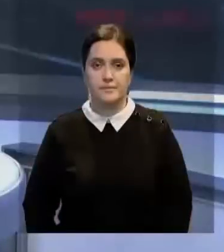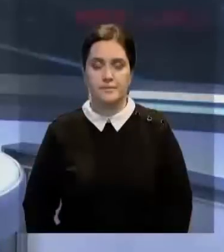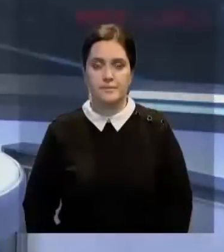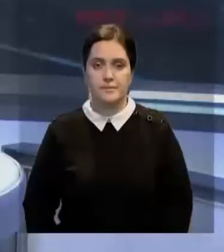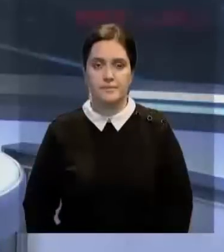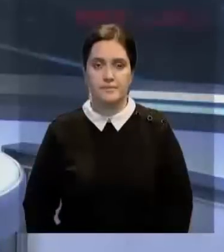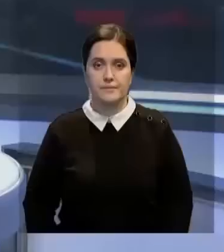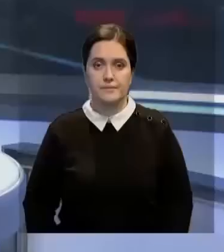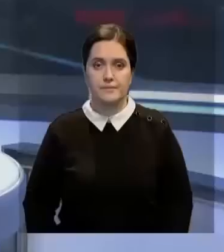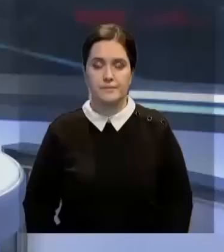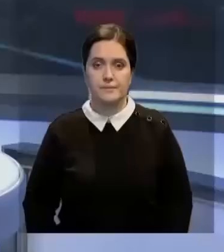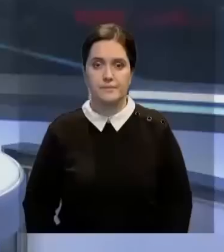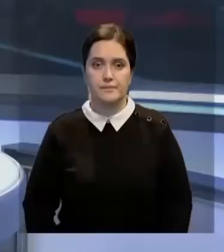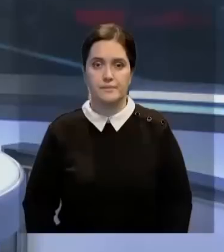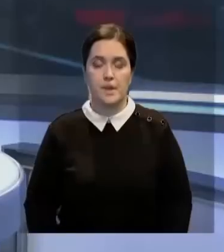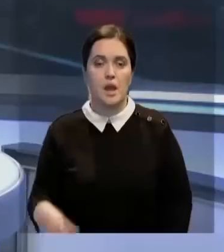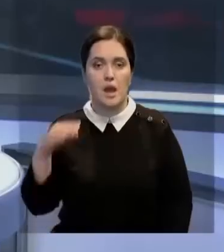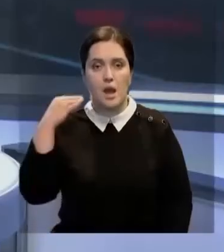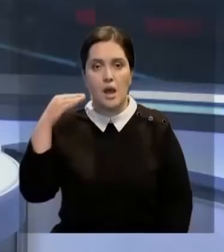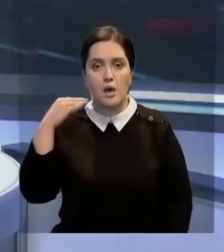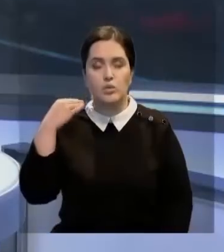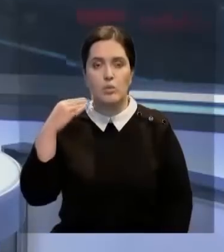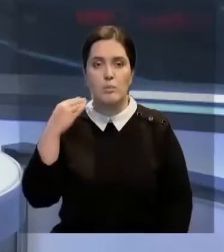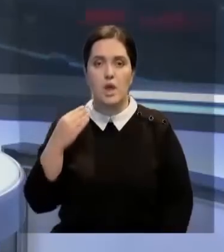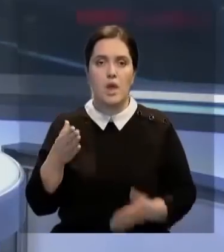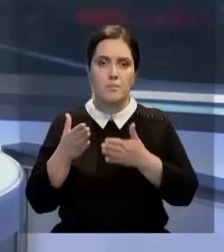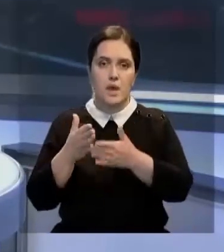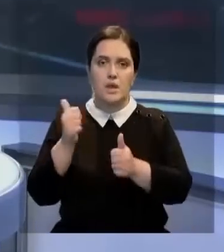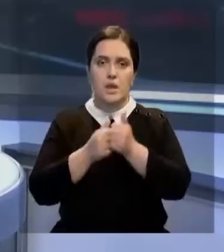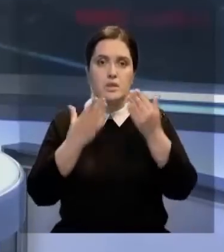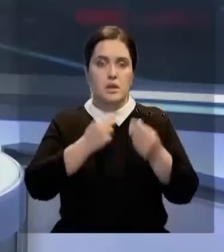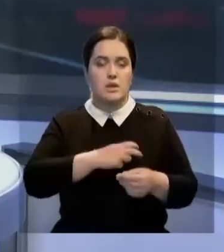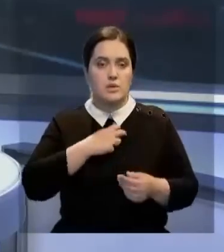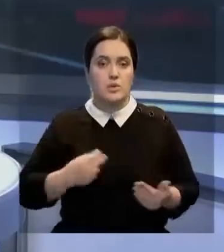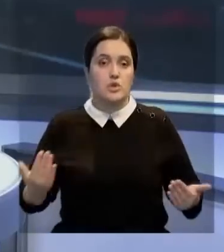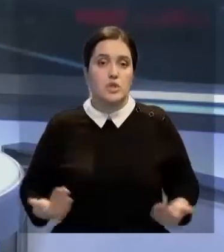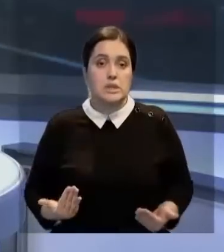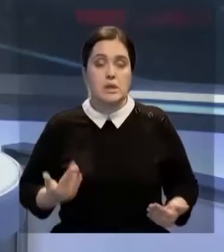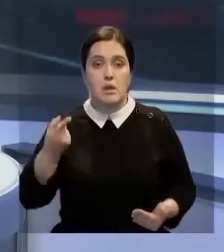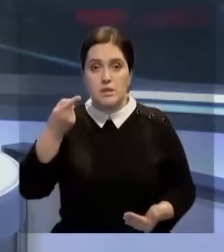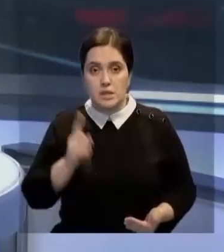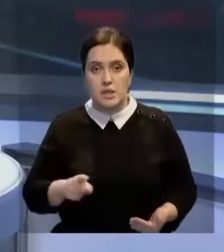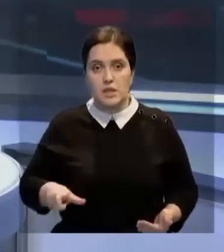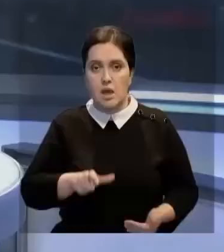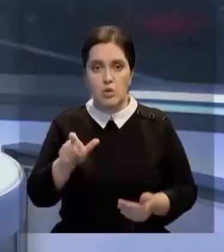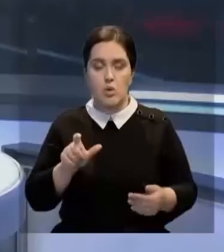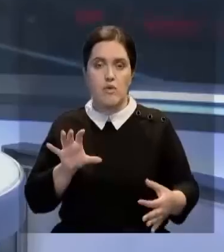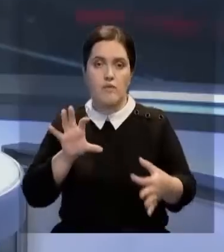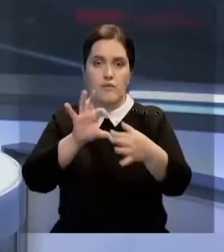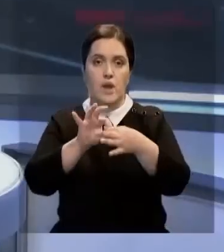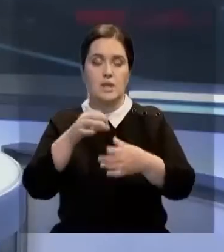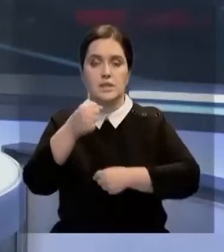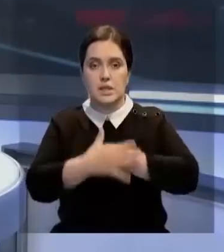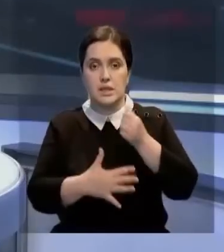Продолжаем выпуск и вернемся в Казахстан. Жители пригорода Ак-Тубе каждый день рискуют жизнью. Единственная дорога, связывающая их с центром